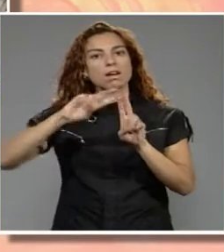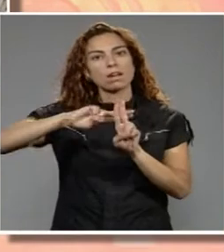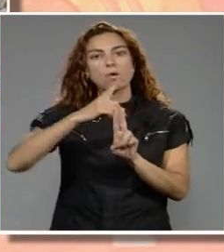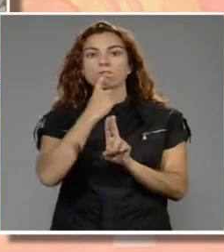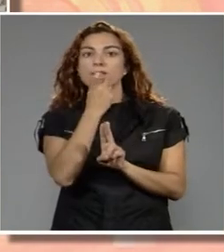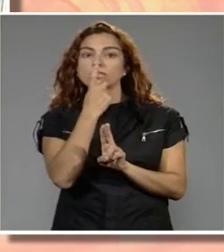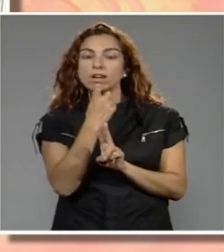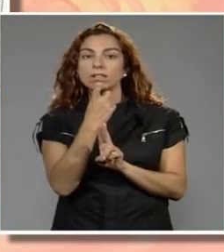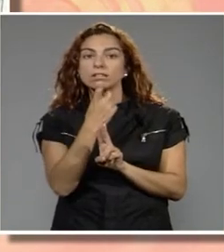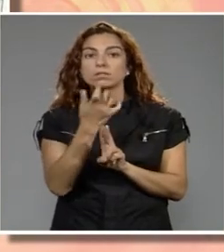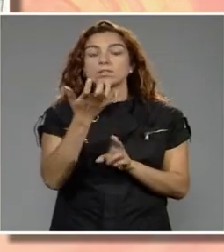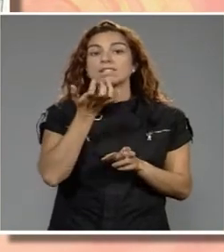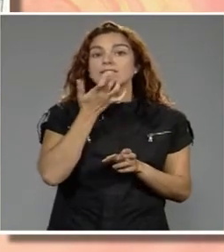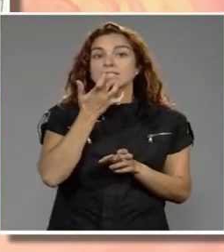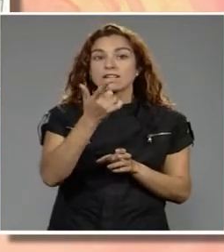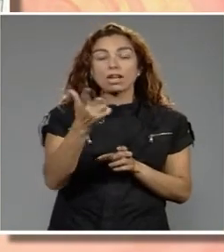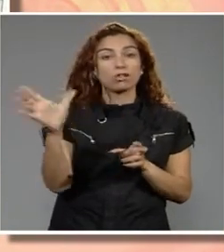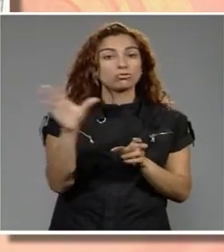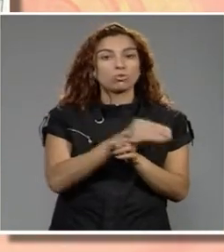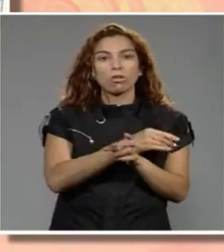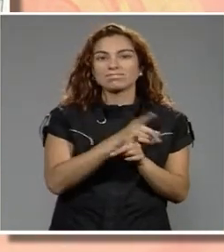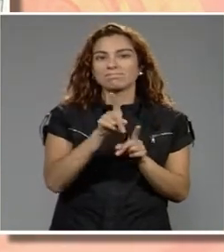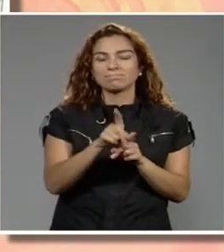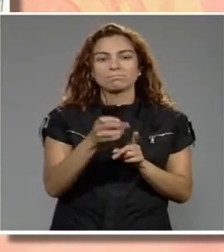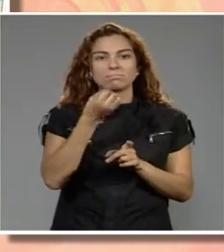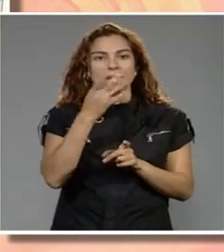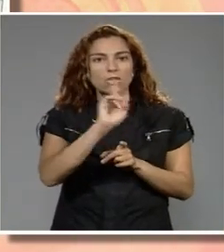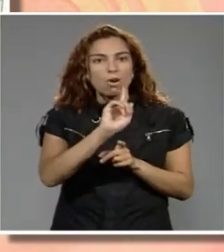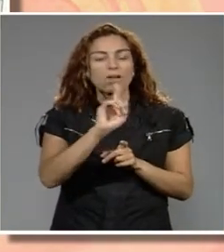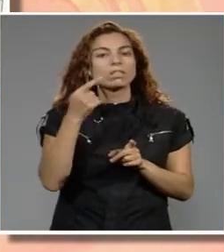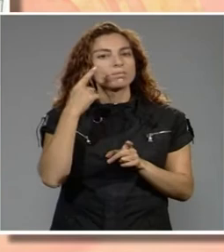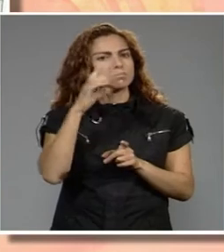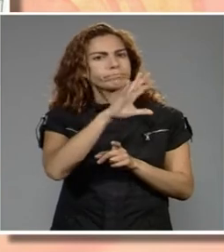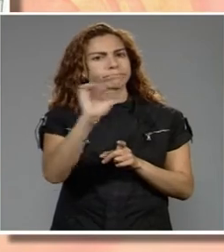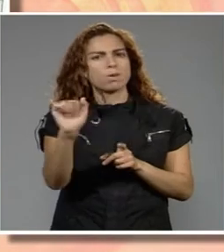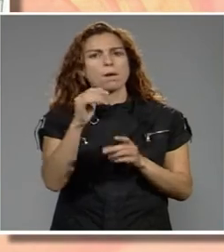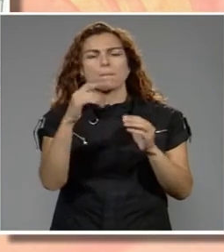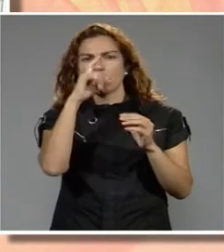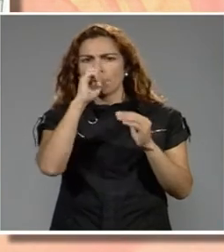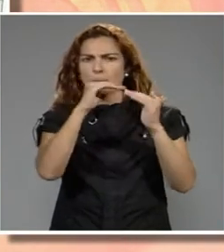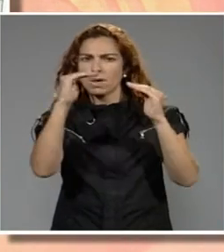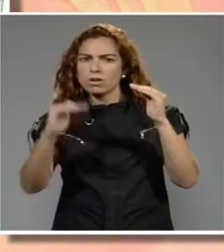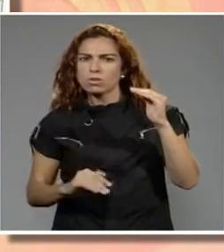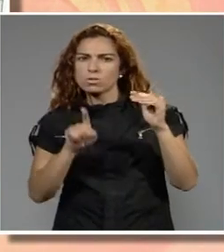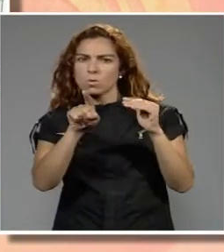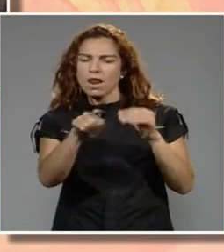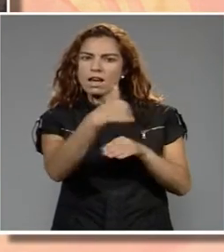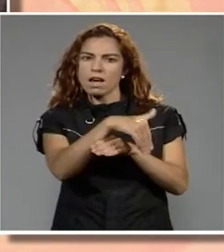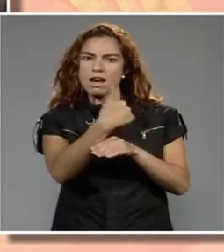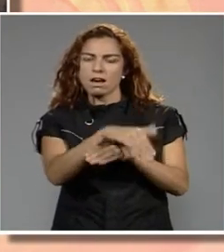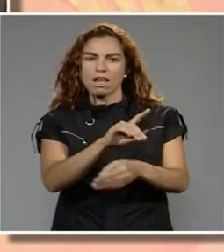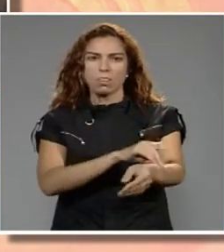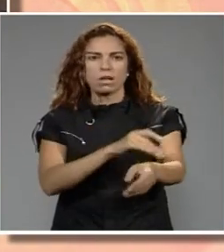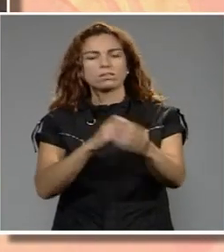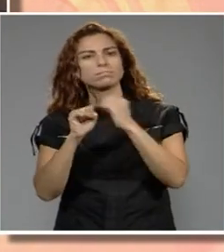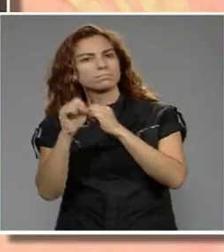En cas, però, que les mesures de prevenció no siguin efectives i que es detecti un menor d'edat que té en possessió o consumeix substàncies estupafeïns a la via pública,